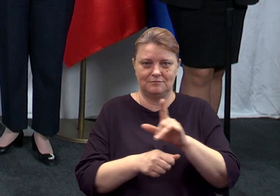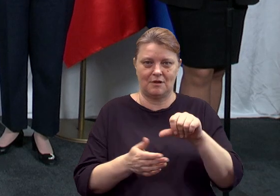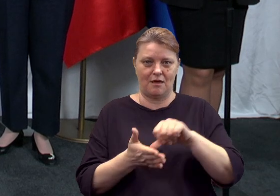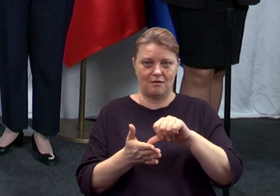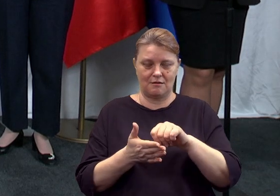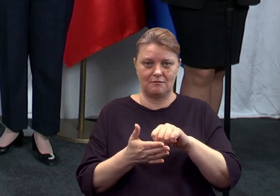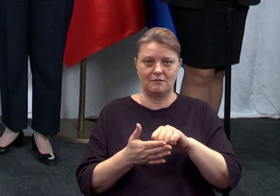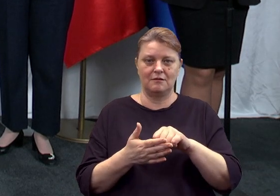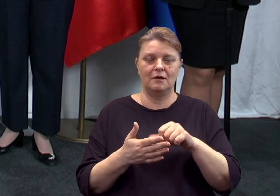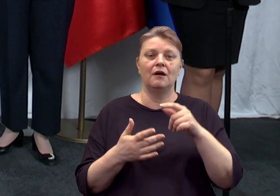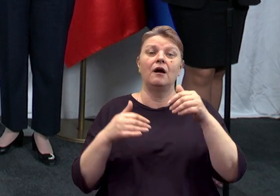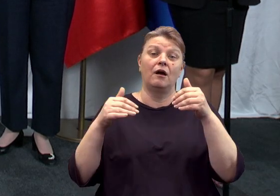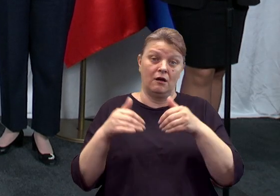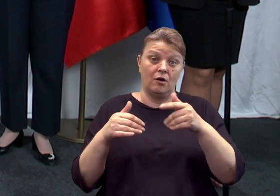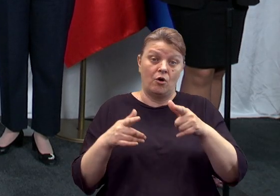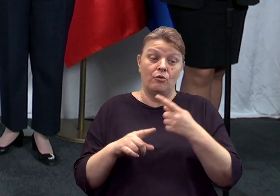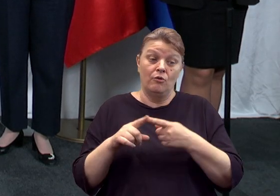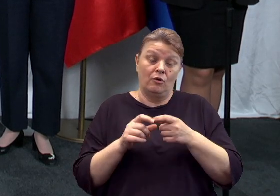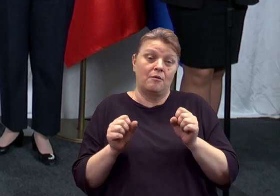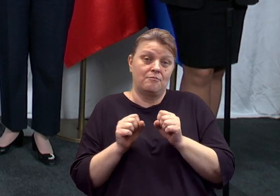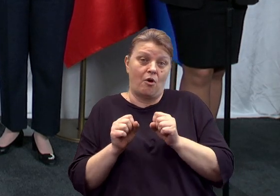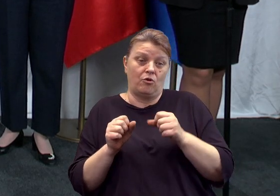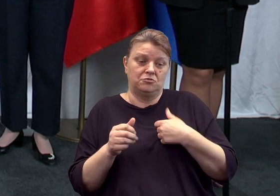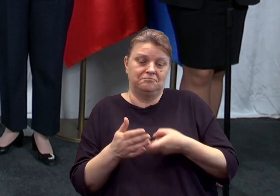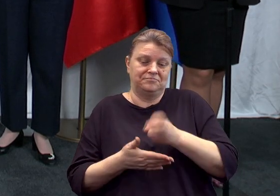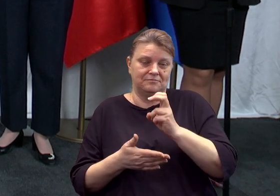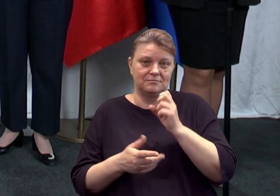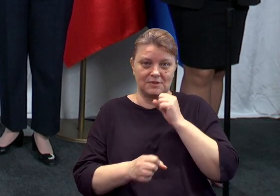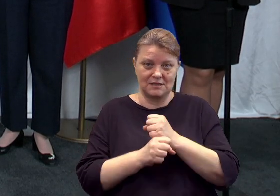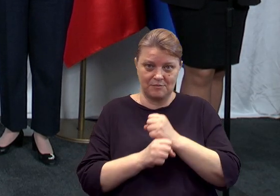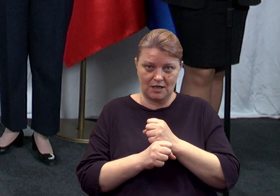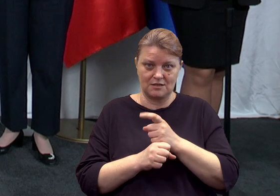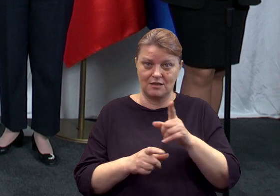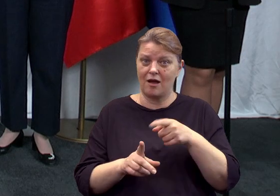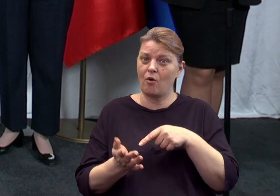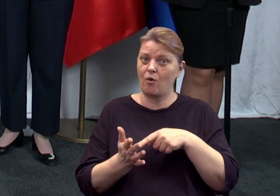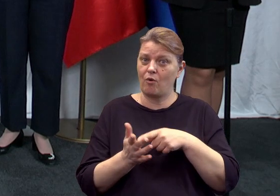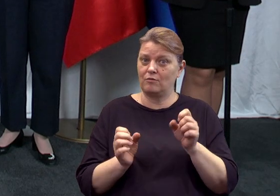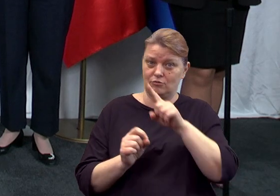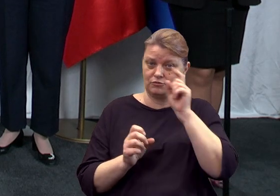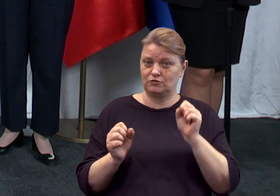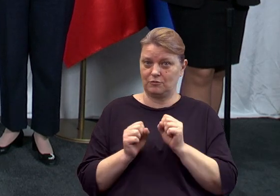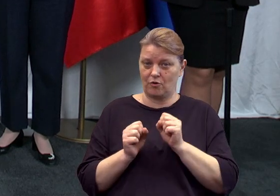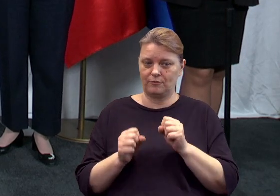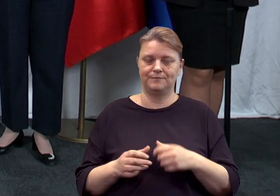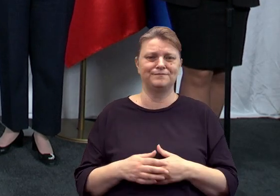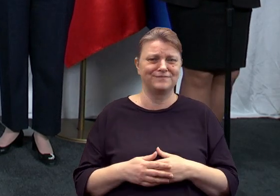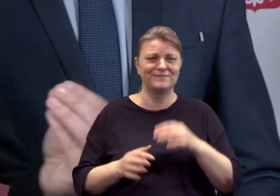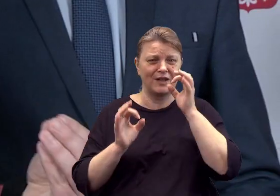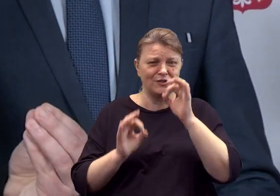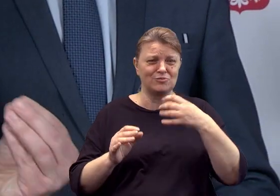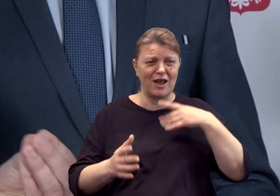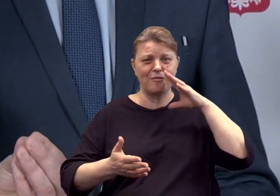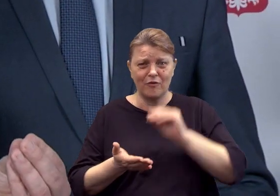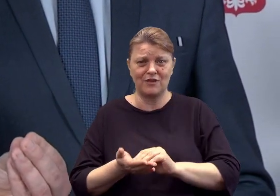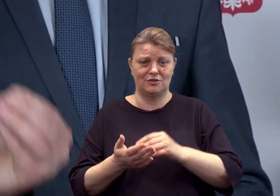etat. Przez to być może obawia się, że zostanie zwolniony. O tego typu obawy tutaj chodzi. No ale jeszcze raz powtarzam, państwo w